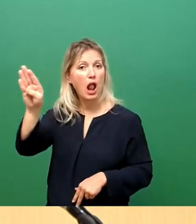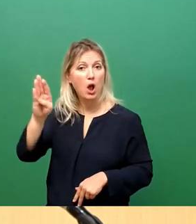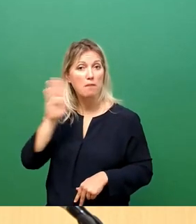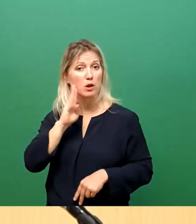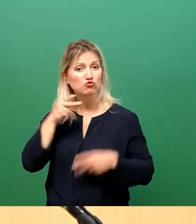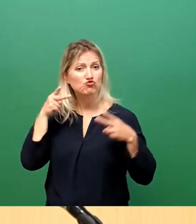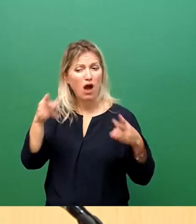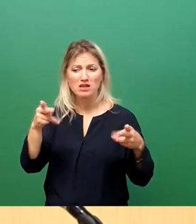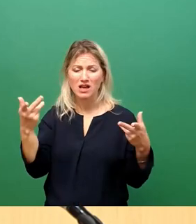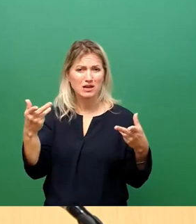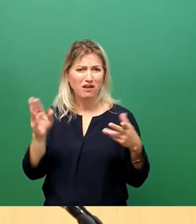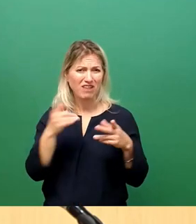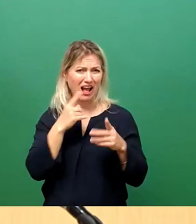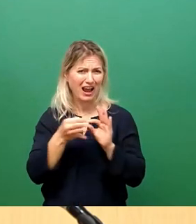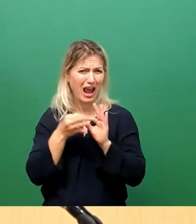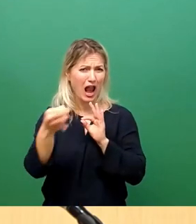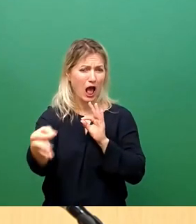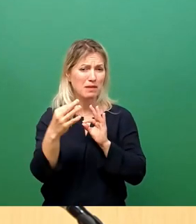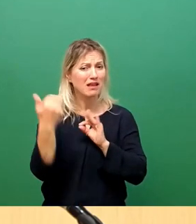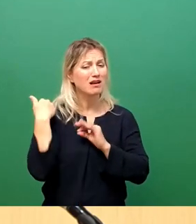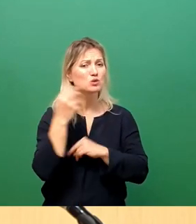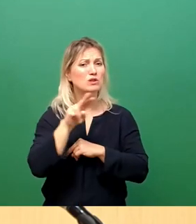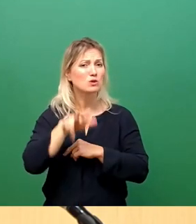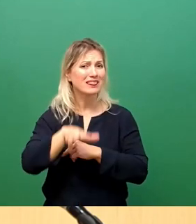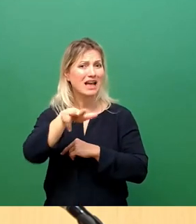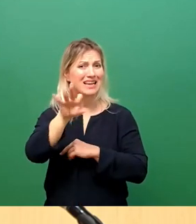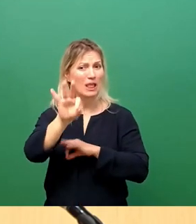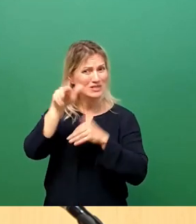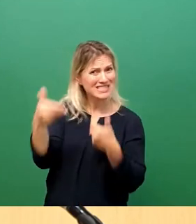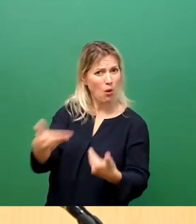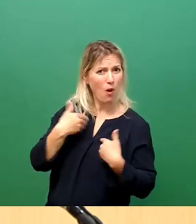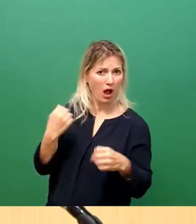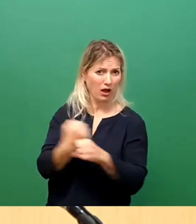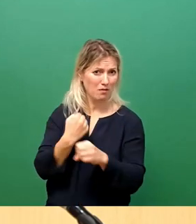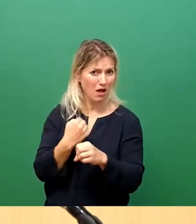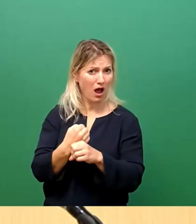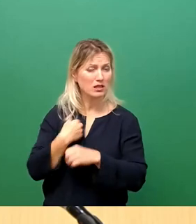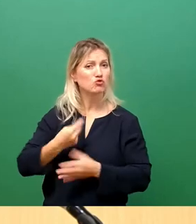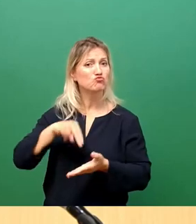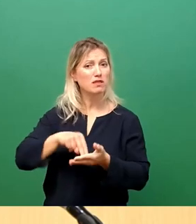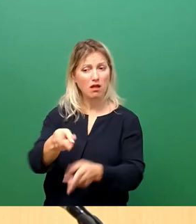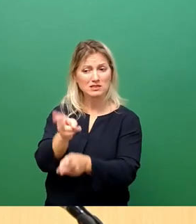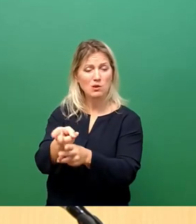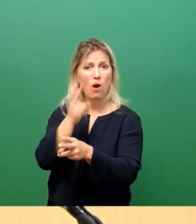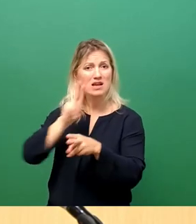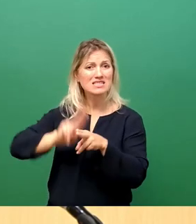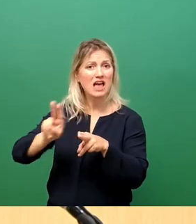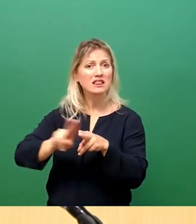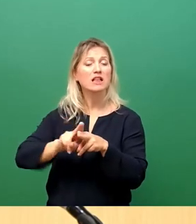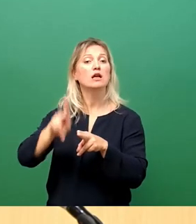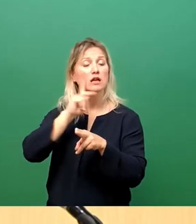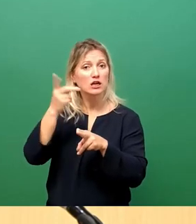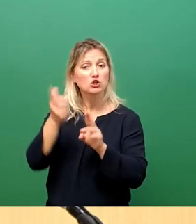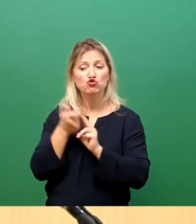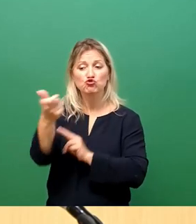Bautzener Landstraße, haben wir 2013 genau das gemacht. Sie wurde im Bestand saniert und die Schienen wurden auseinandergezogen. Mythos